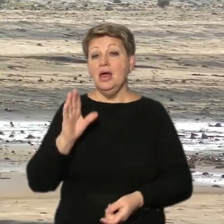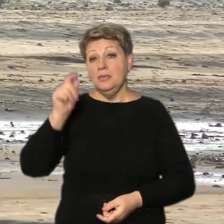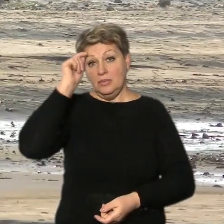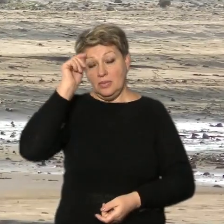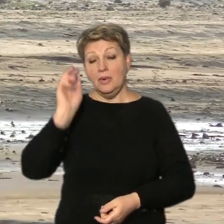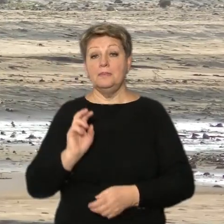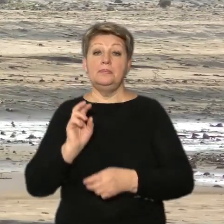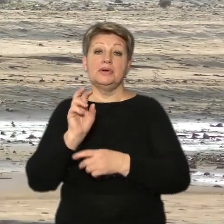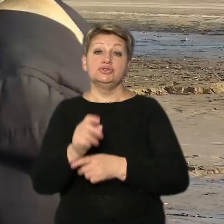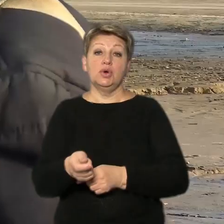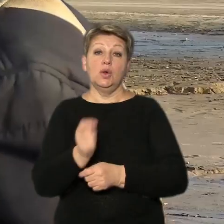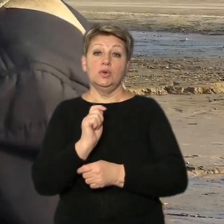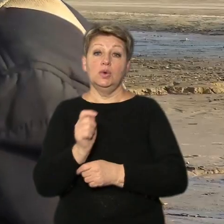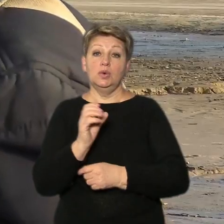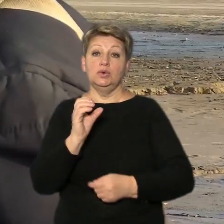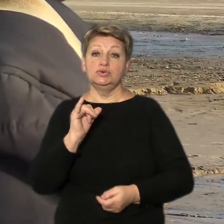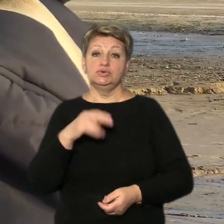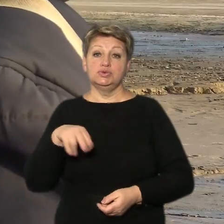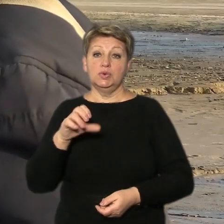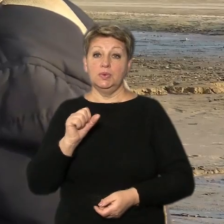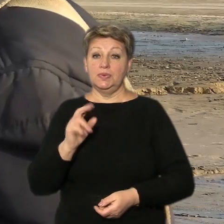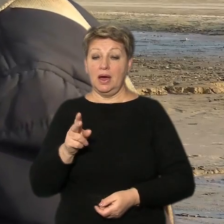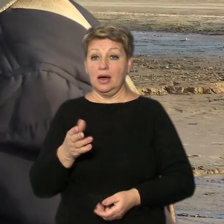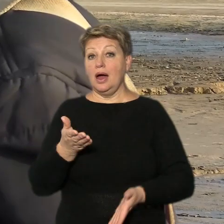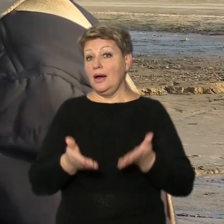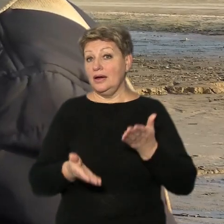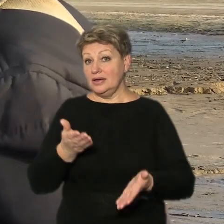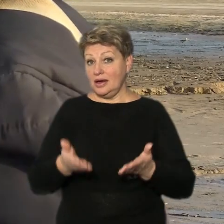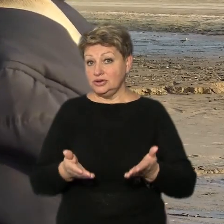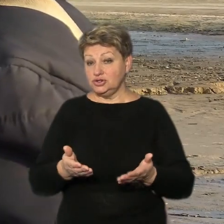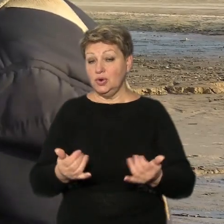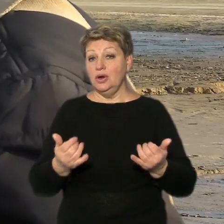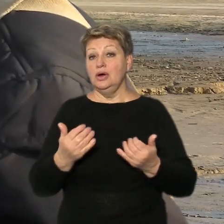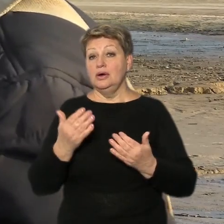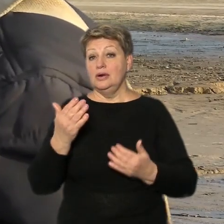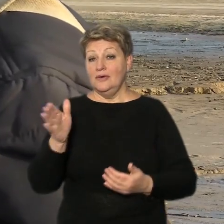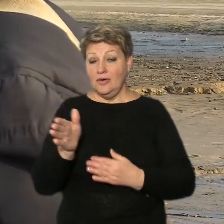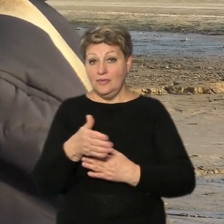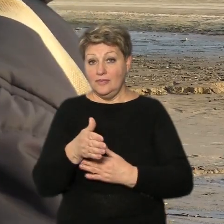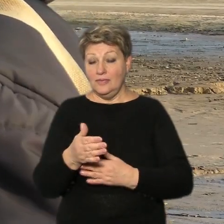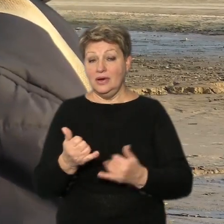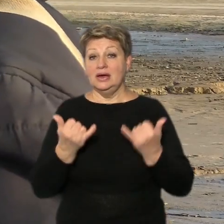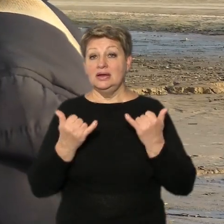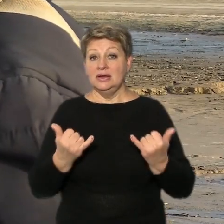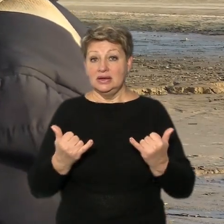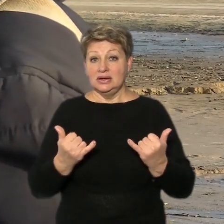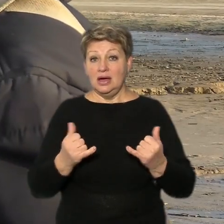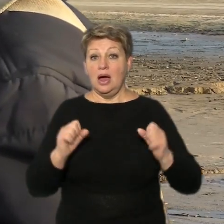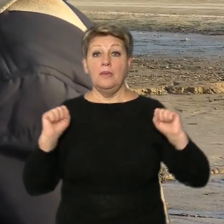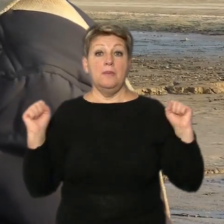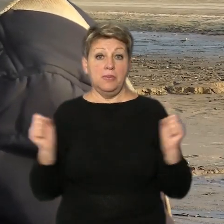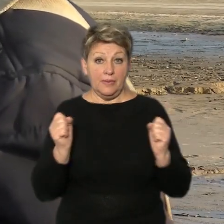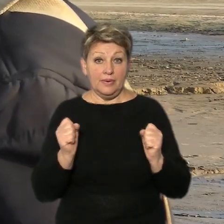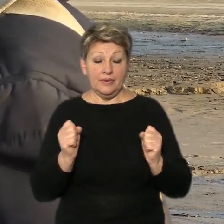прийшов ловити судака. Якщо він зараз трошки більше похолодає, то він